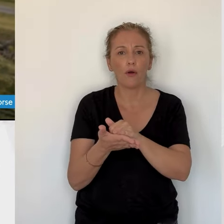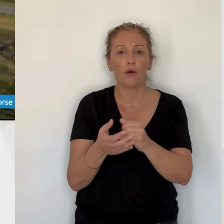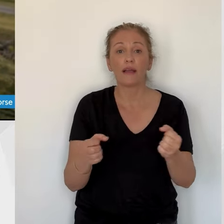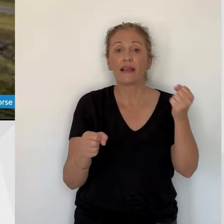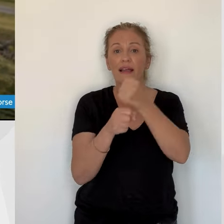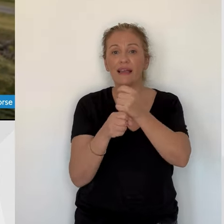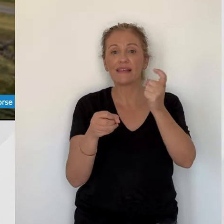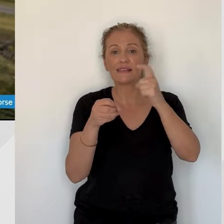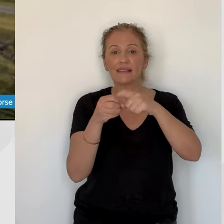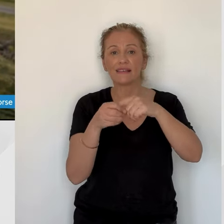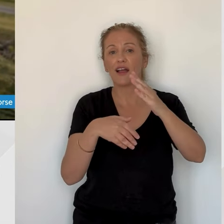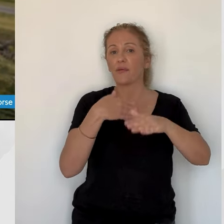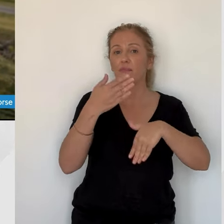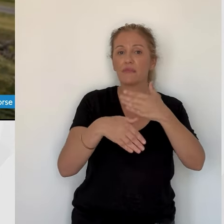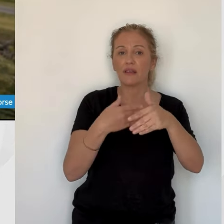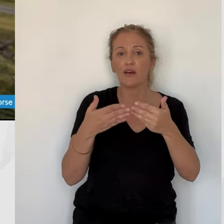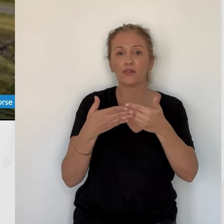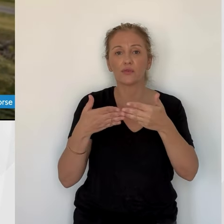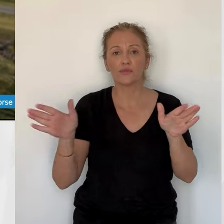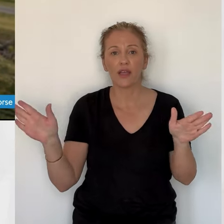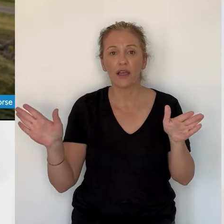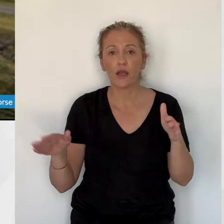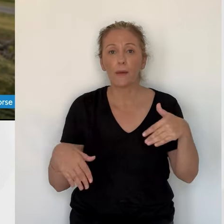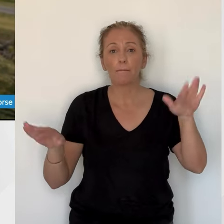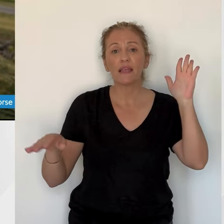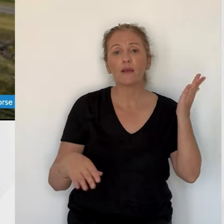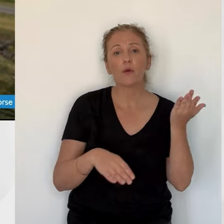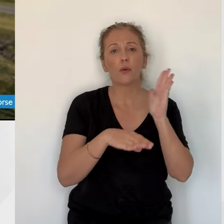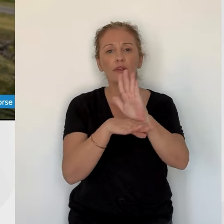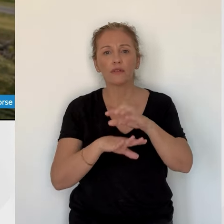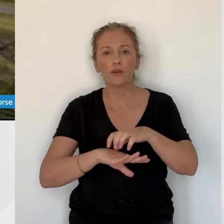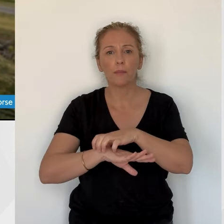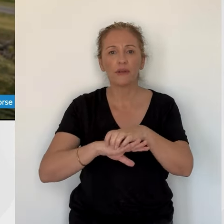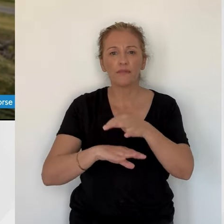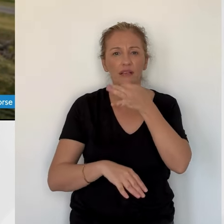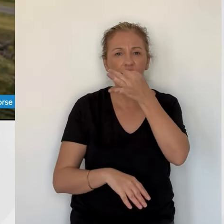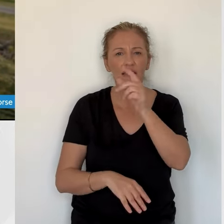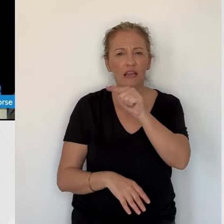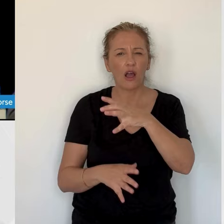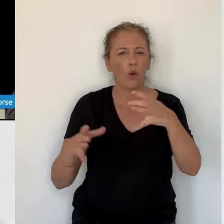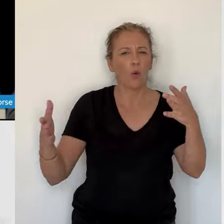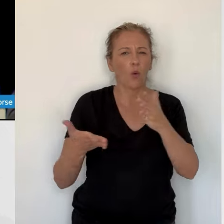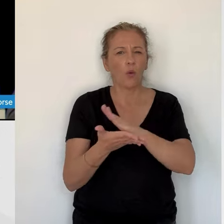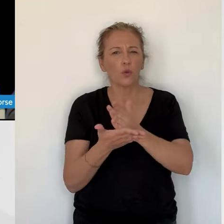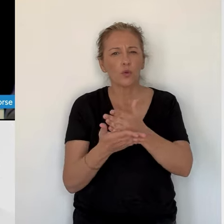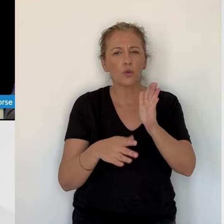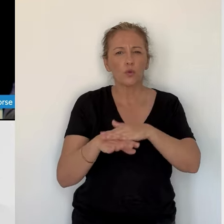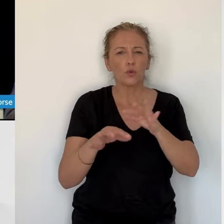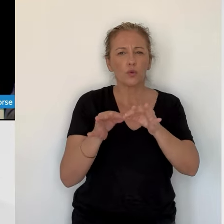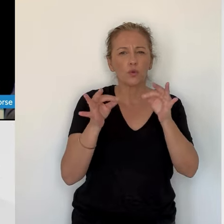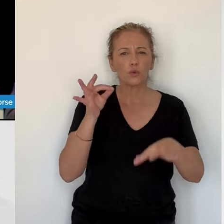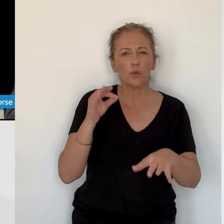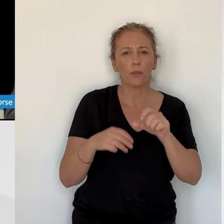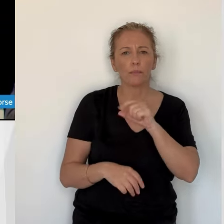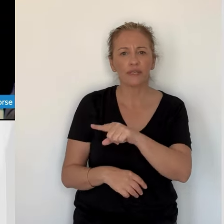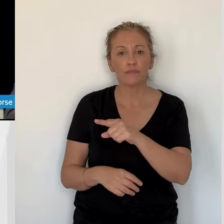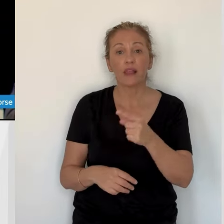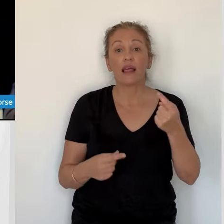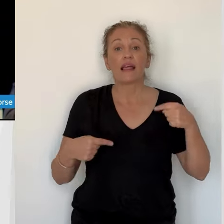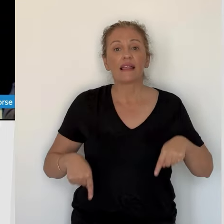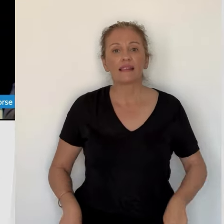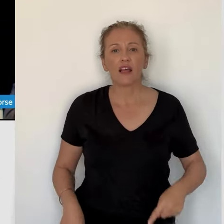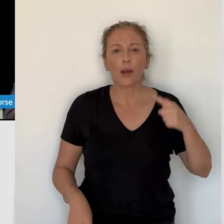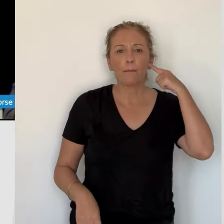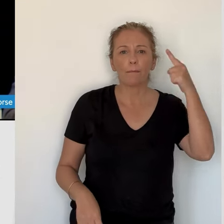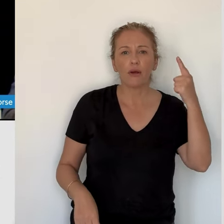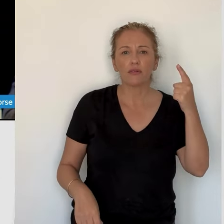CCI. Un syndicat mixte ouvert. Le représentant du préfet a émis de sérieuses réserves. Selon